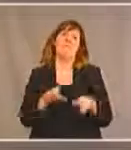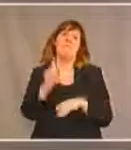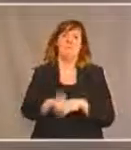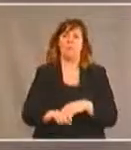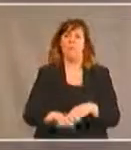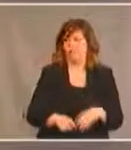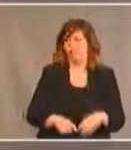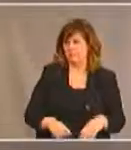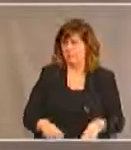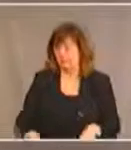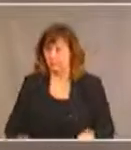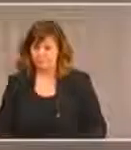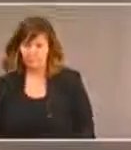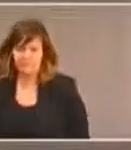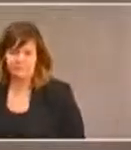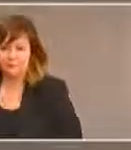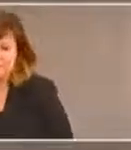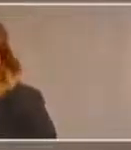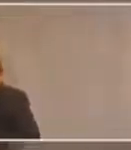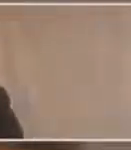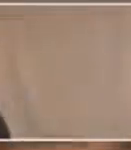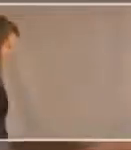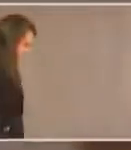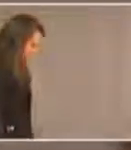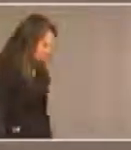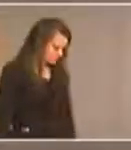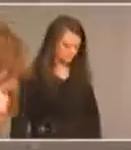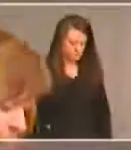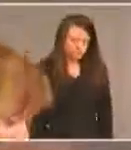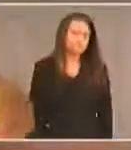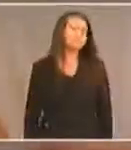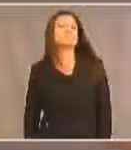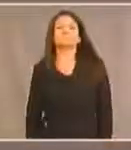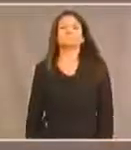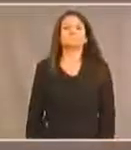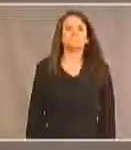James? Pendant qu'on attend d'autres questions,